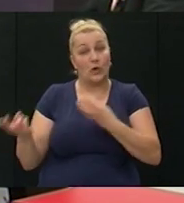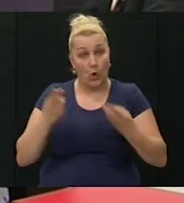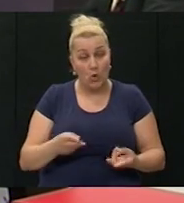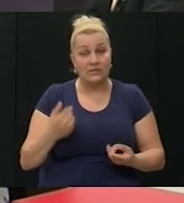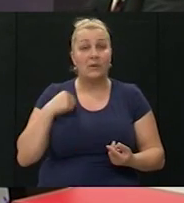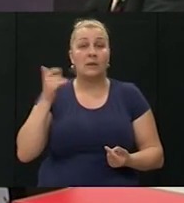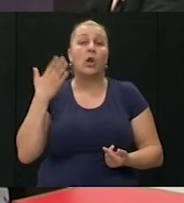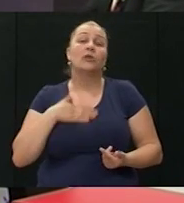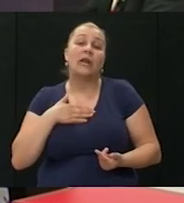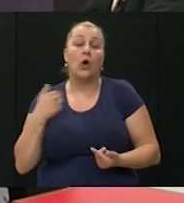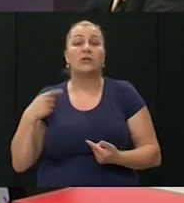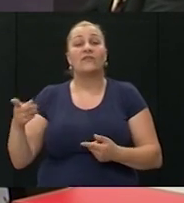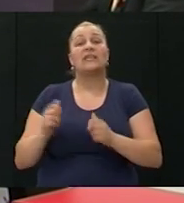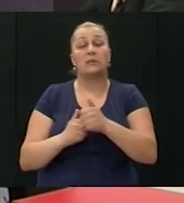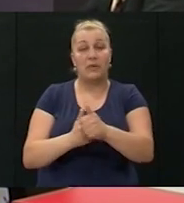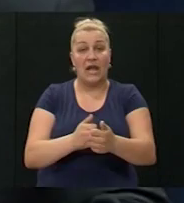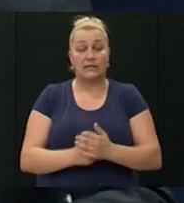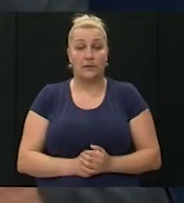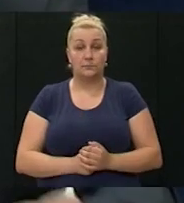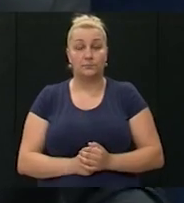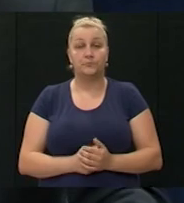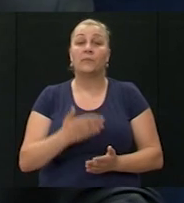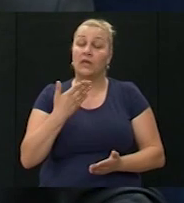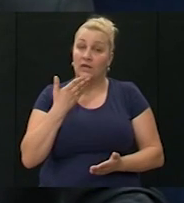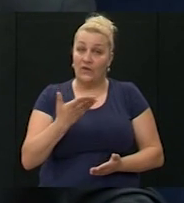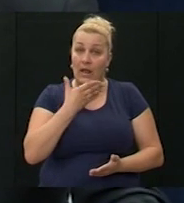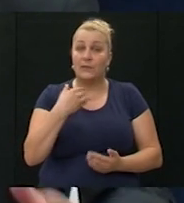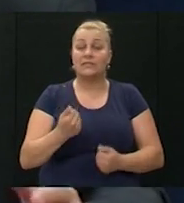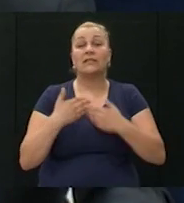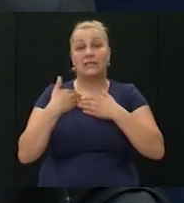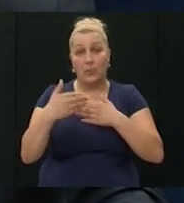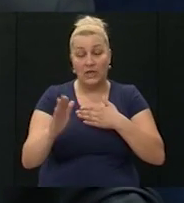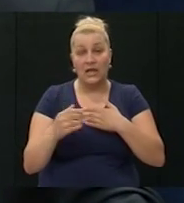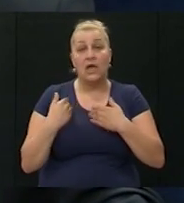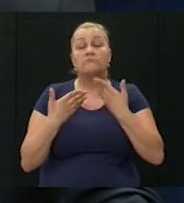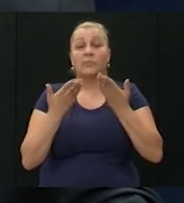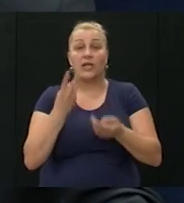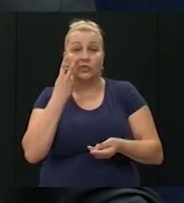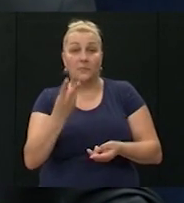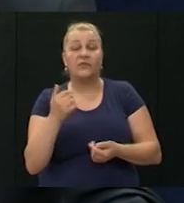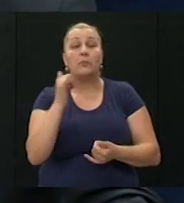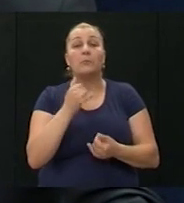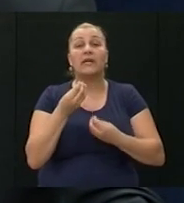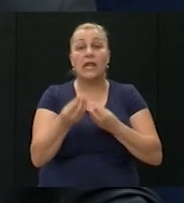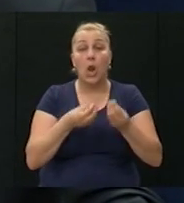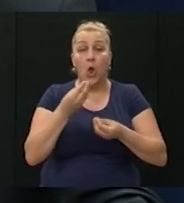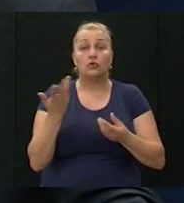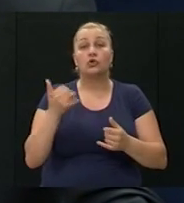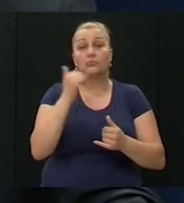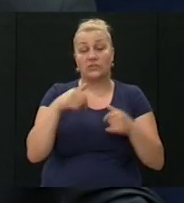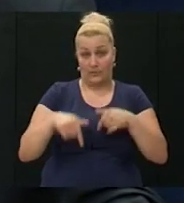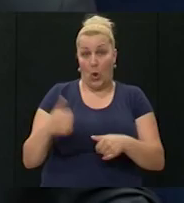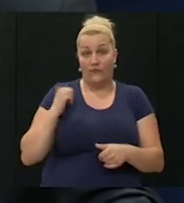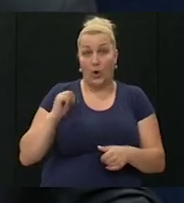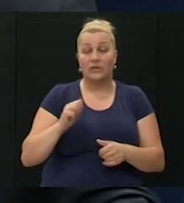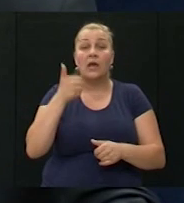bilo mi je drago vidjeti da ih pratite. Da, hvala lijepa. Evo, idemo sad dalje da predržem da pogledamo prilog što smo ga snimili ove